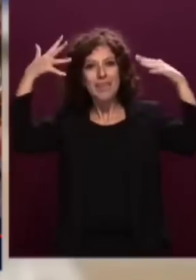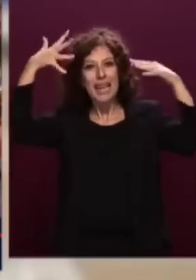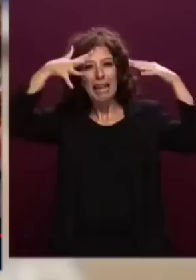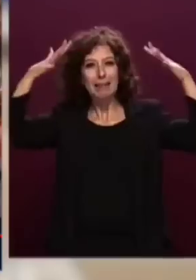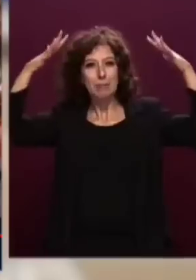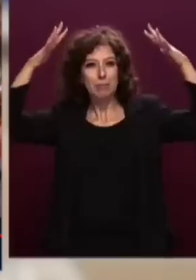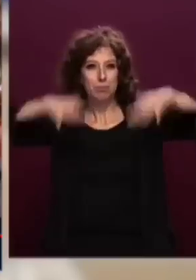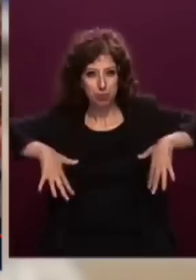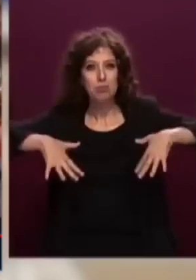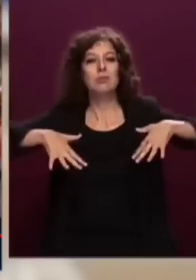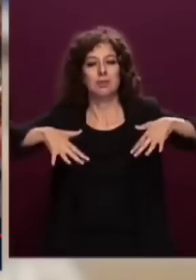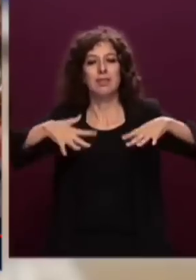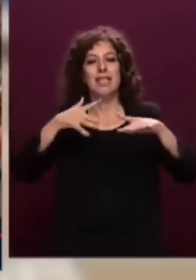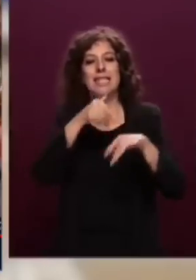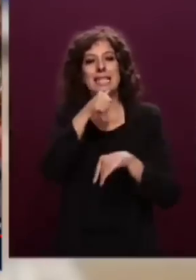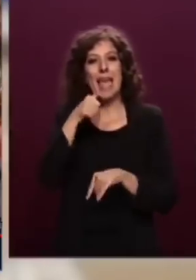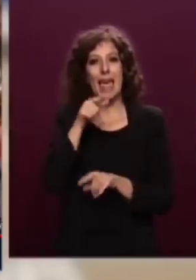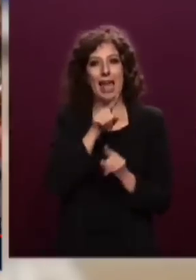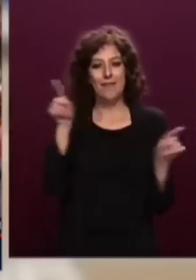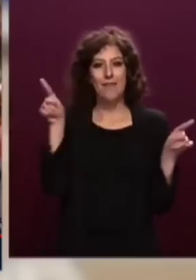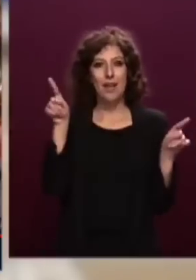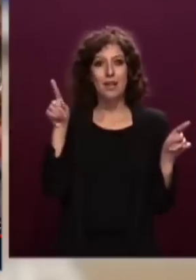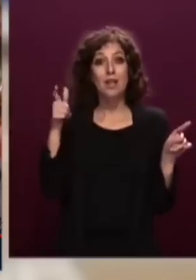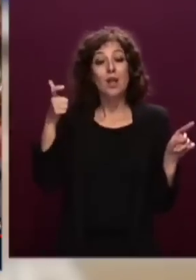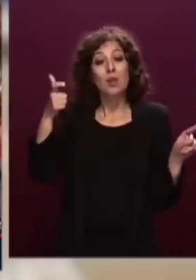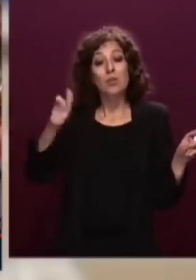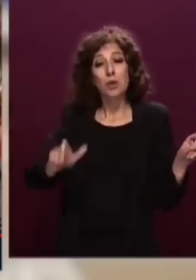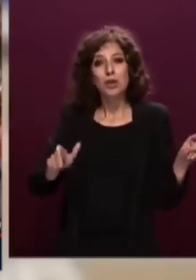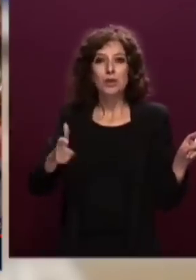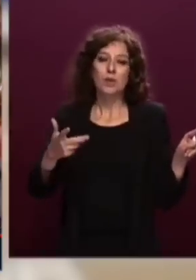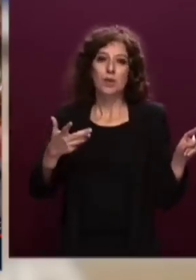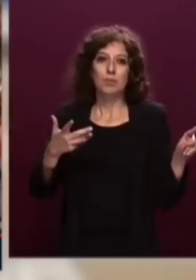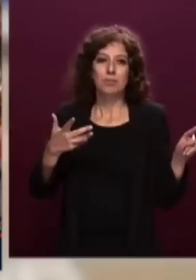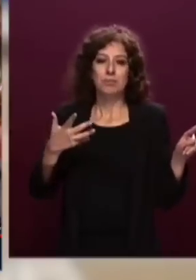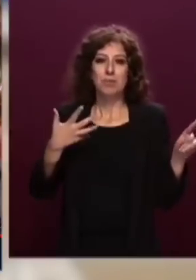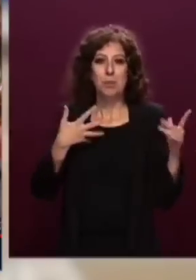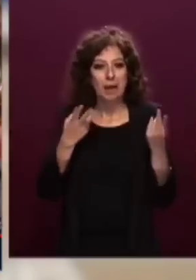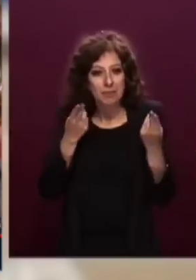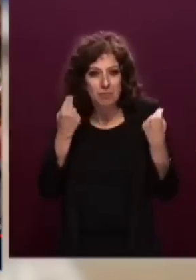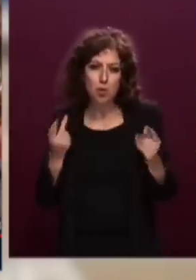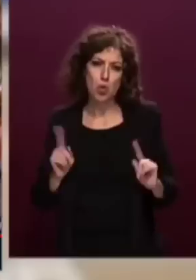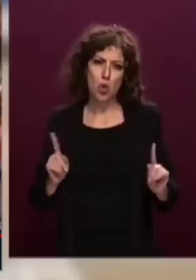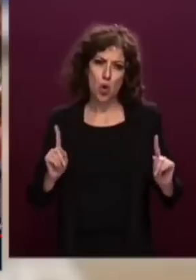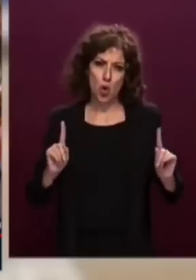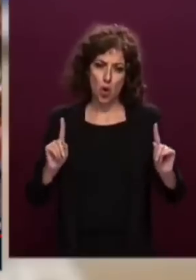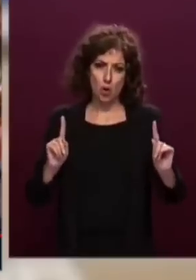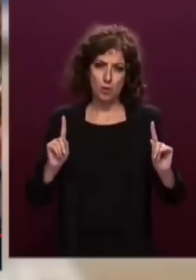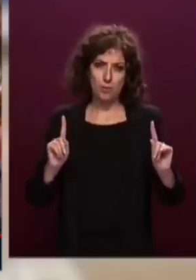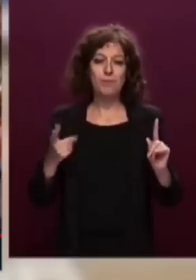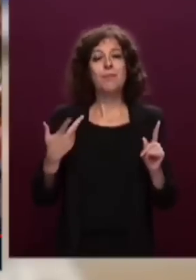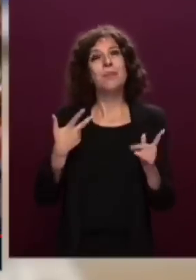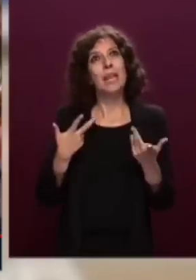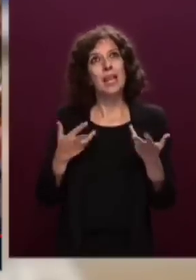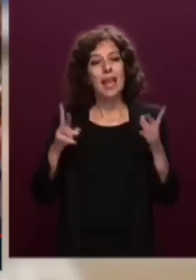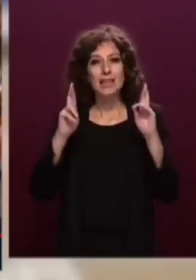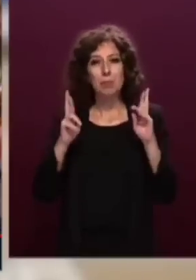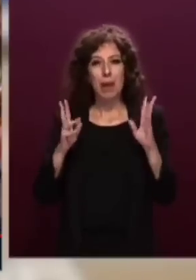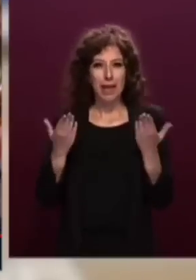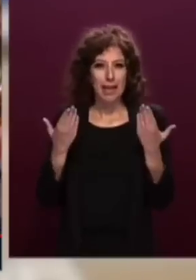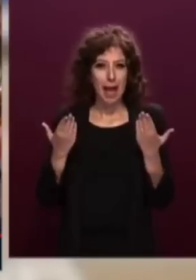affrontare e da distruggere senza complessi di inferiorità. Seguendo gli auspici di un grande scrittore,